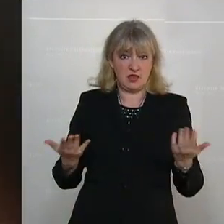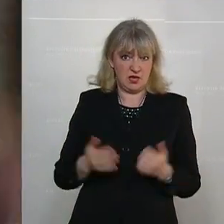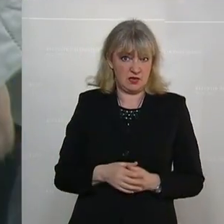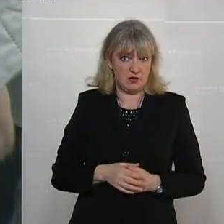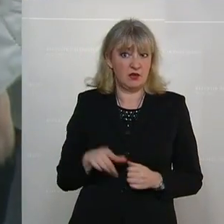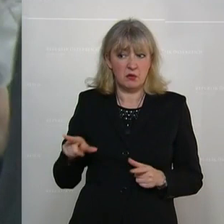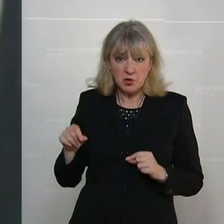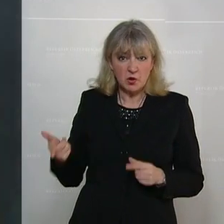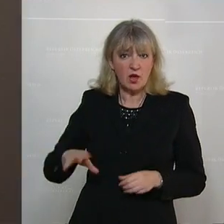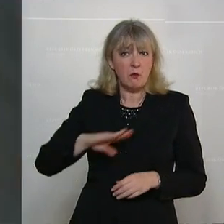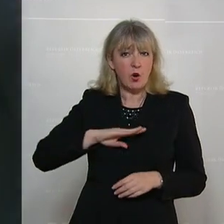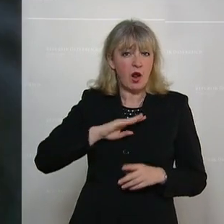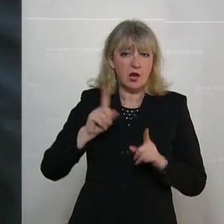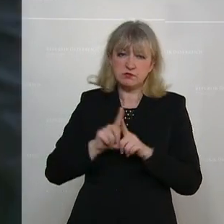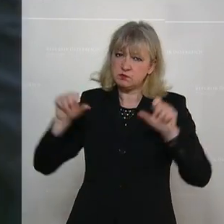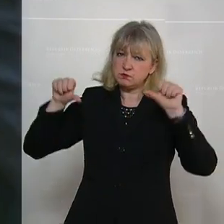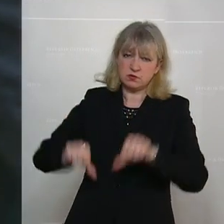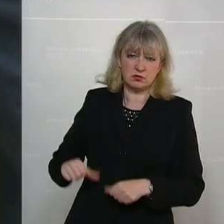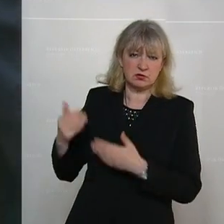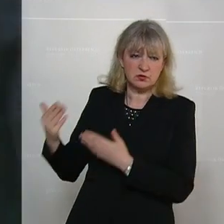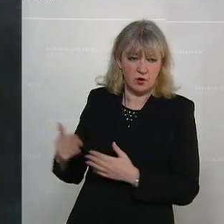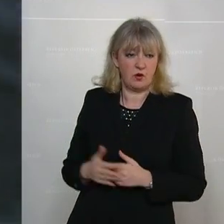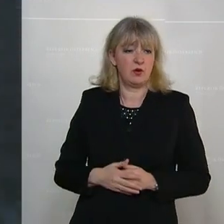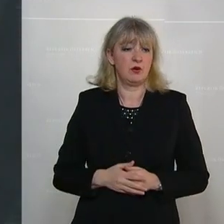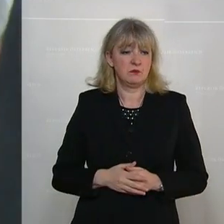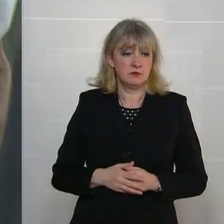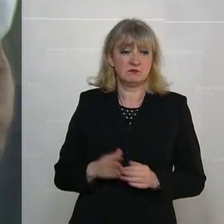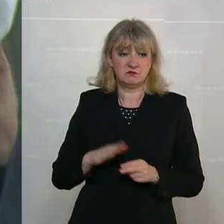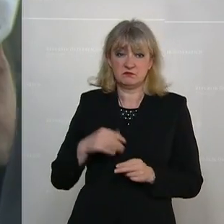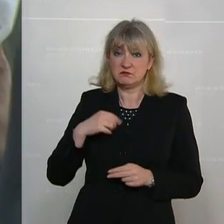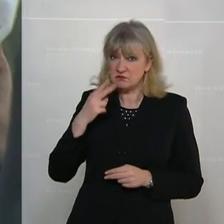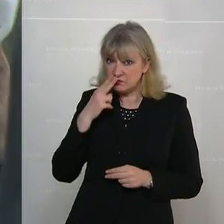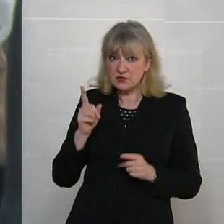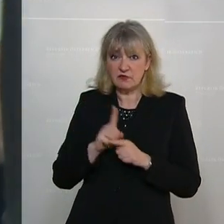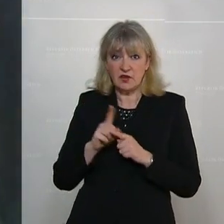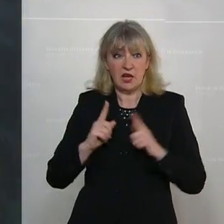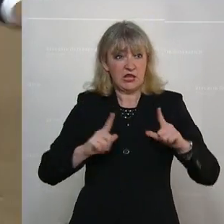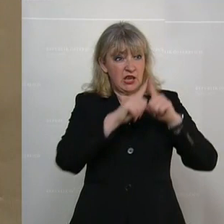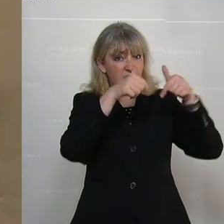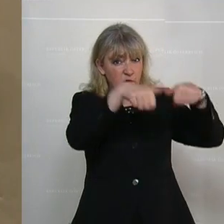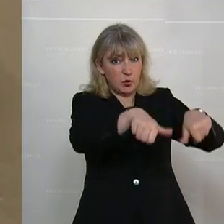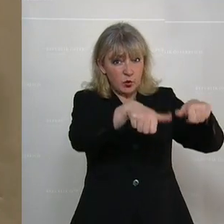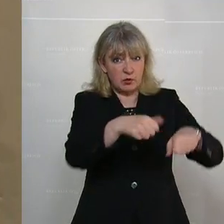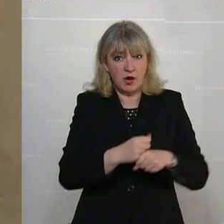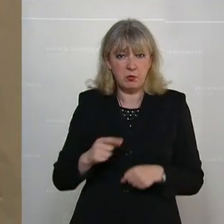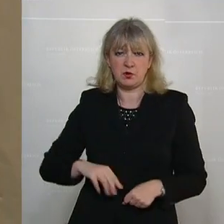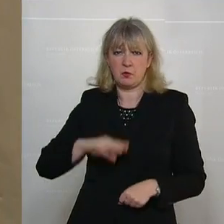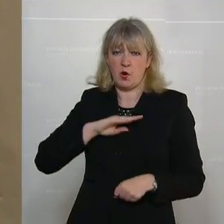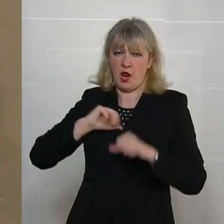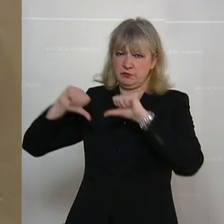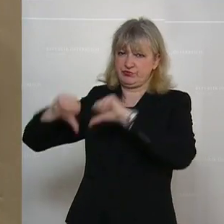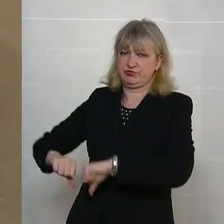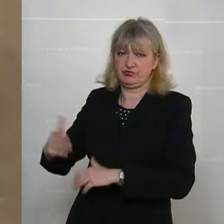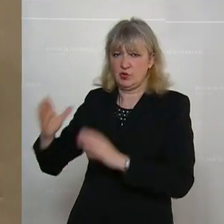ein moralischer Konkursantrag, wenn ich davon ausgehe, dass ich die Kirche unter Druck setze. Es ist ein moralischer Konkursantrag der